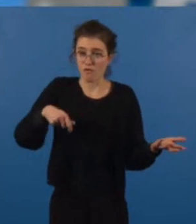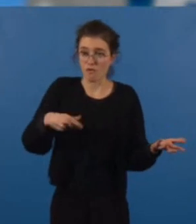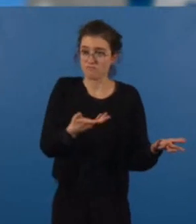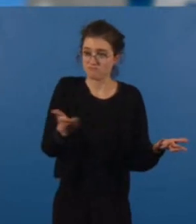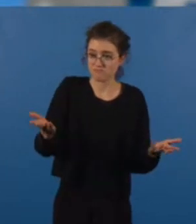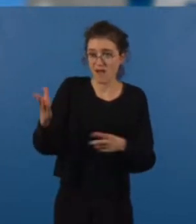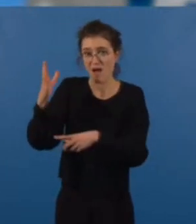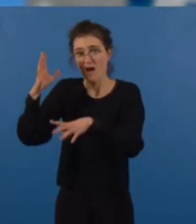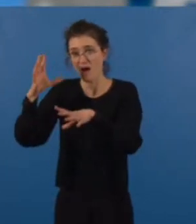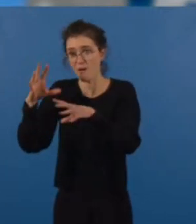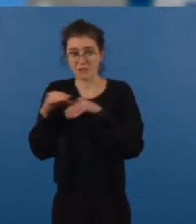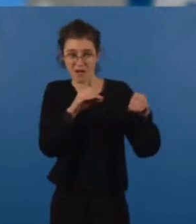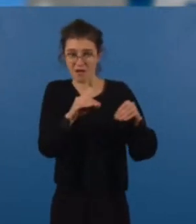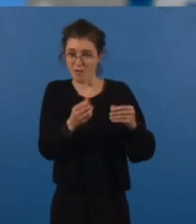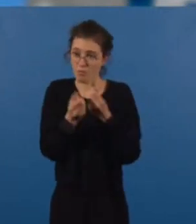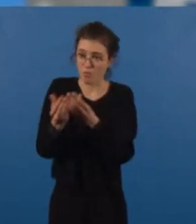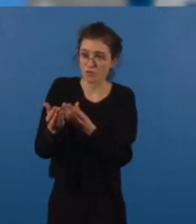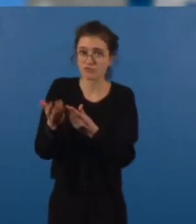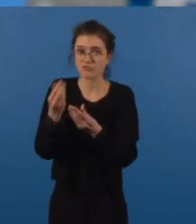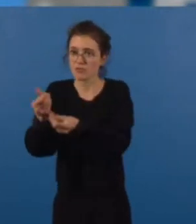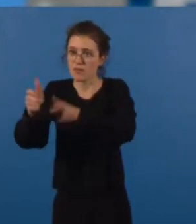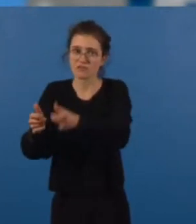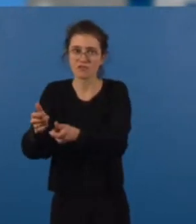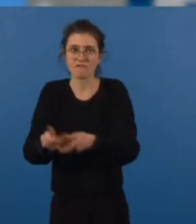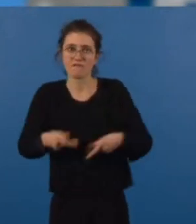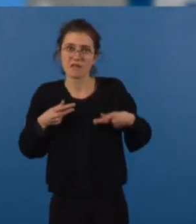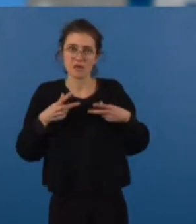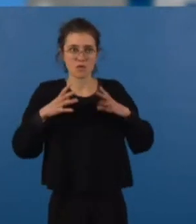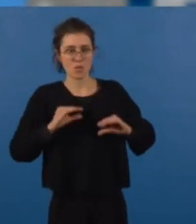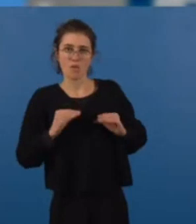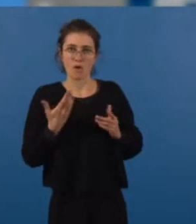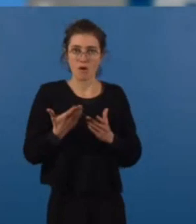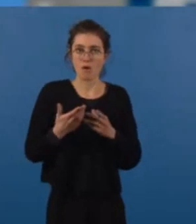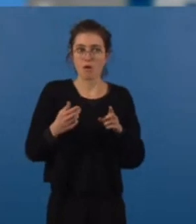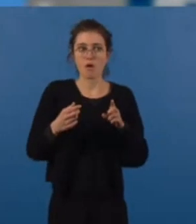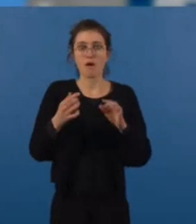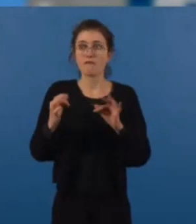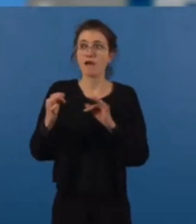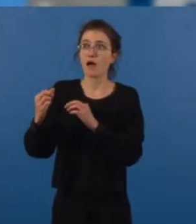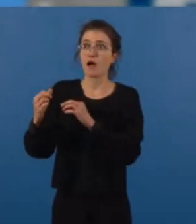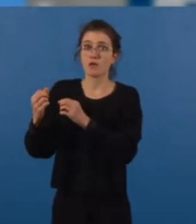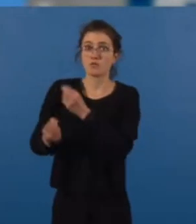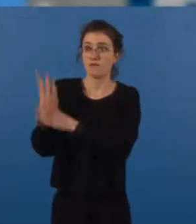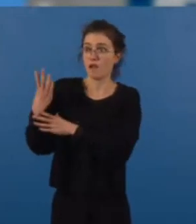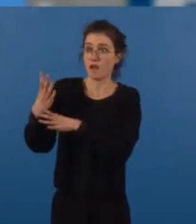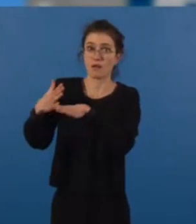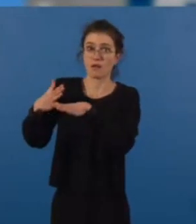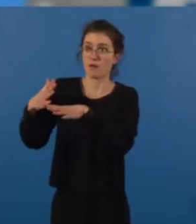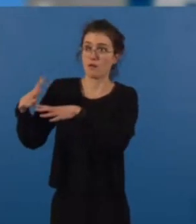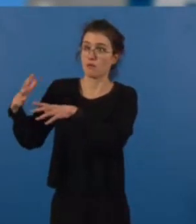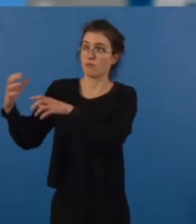tous. Au vu du dynamisme des soldes naturels et migratoires, Nantes Métropole doit favoriser une